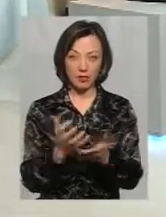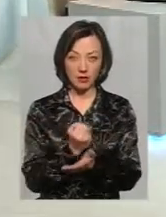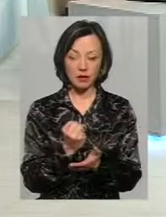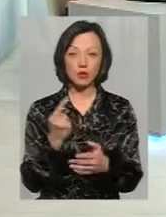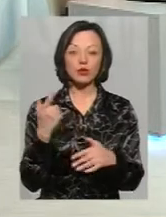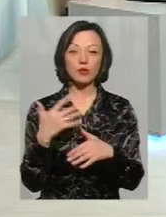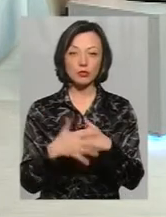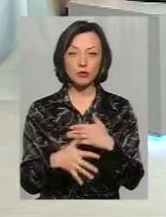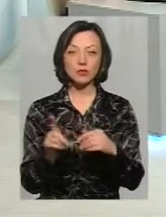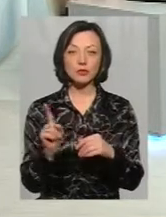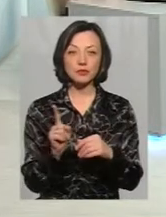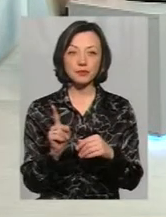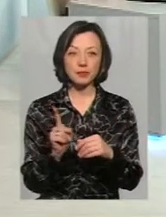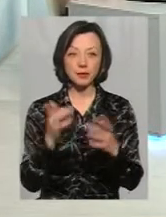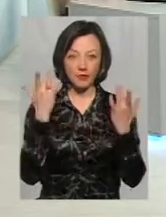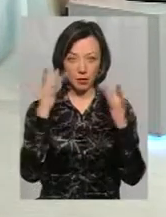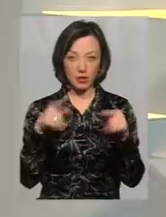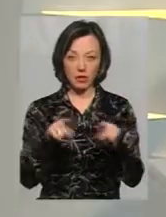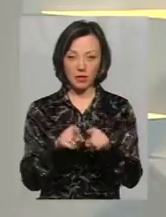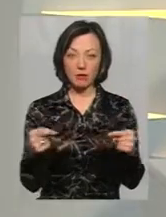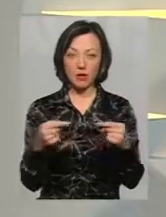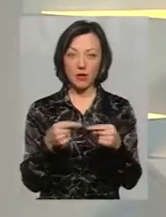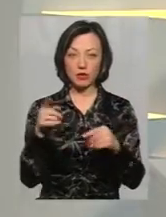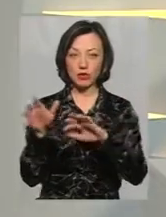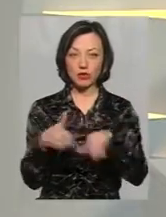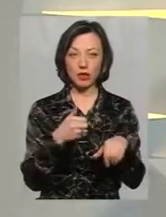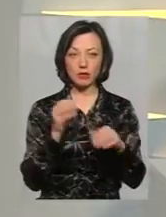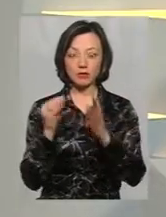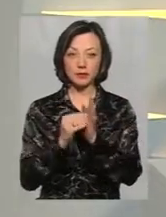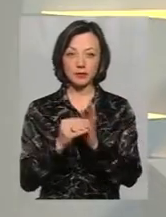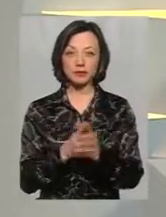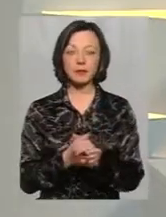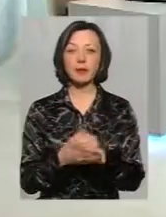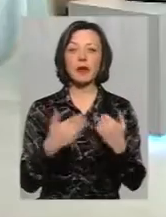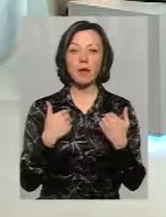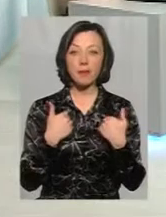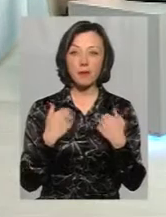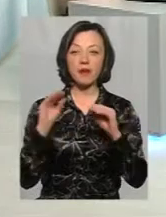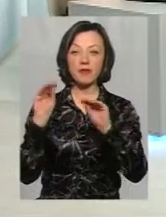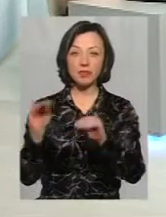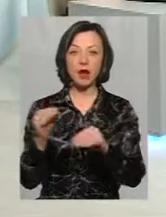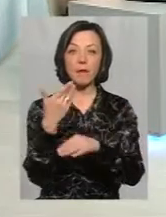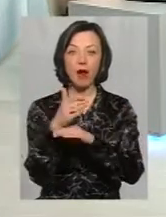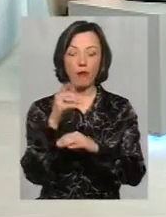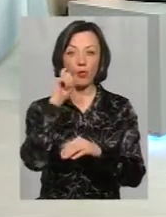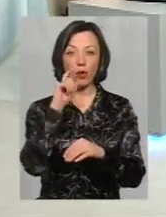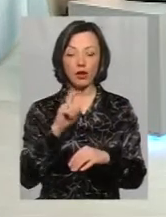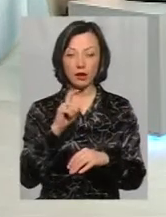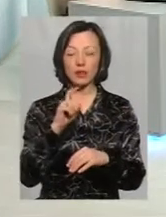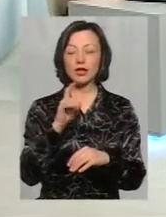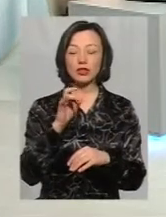Розумієте, получається, що це випадково так співпало, що той зняли, повісили? Ми вішили, вже там прапора не було. Тобто,